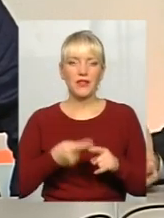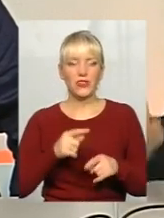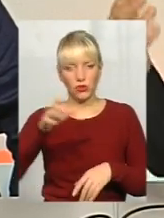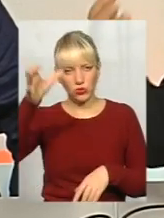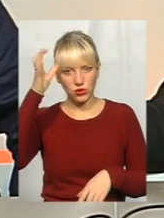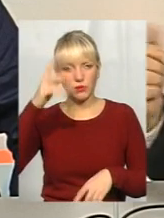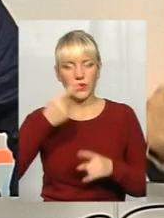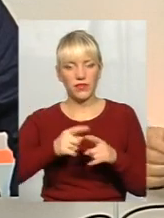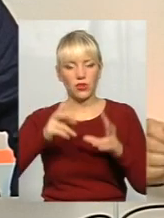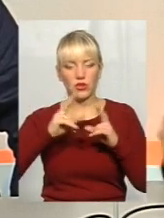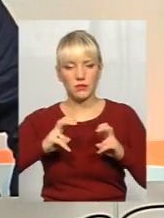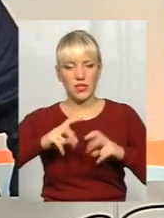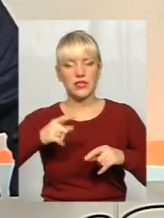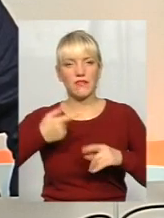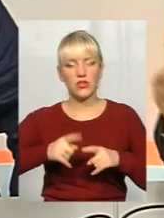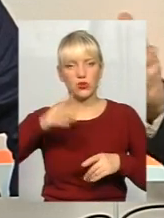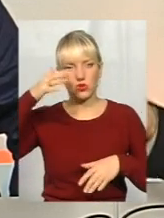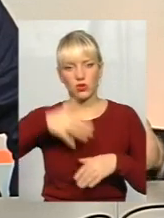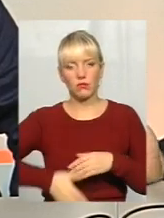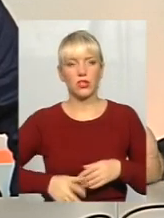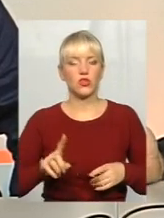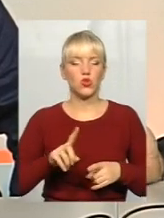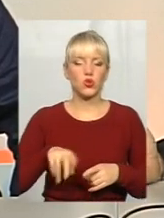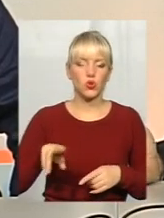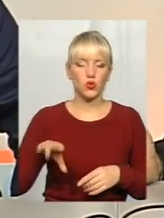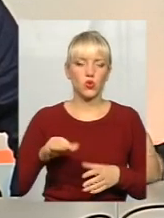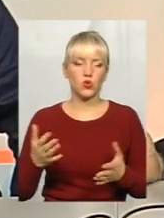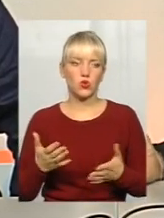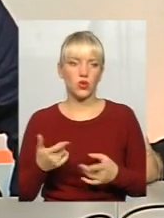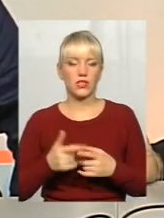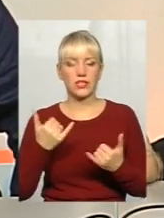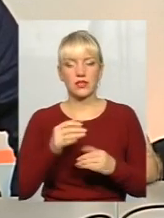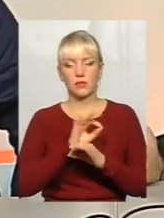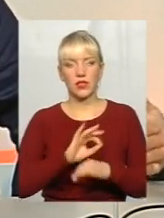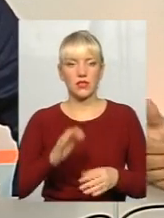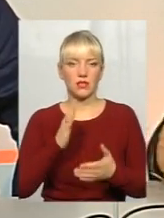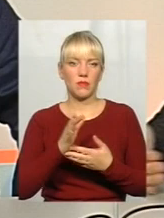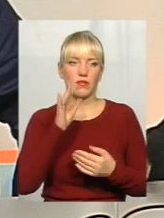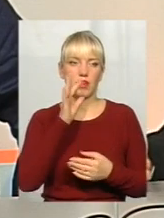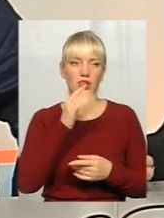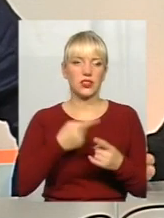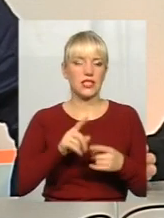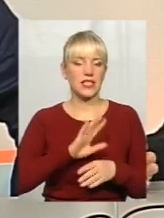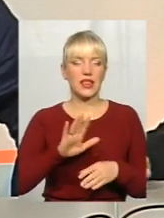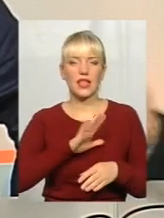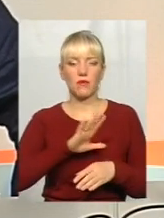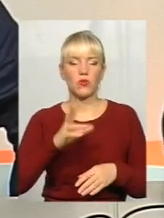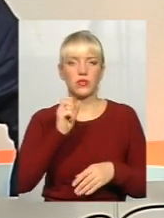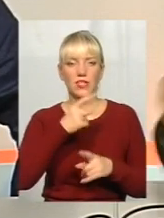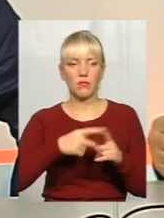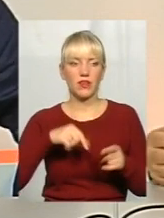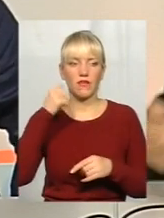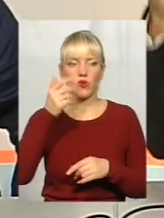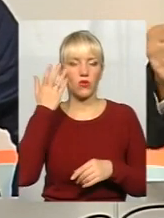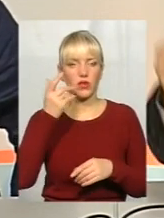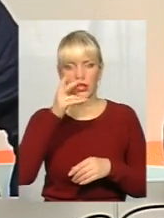він розбереться, він зрозуміє, що до чого. От зараз прекрасно, він має час, так, то не сталося за півроку, коли не встигли